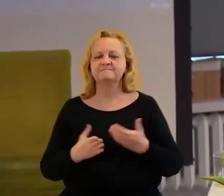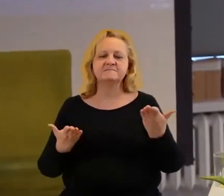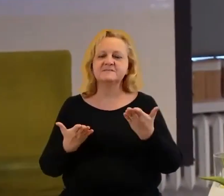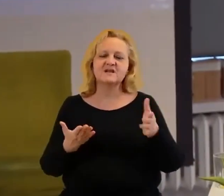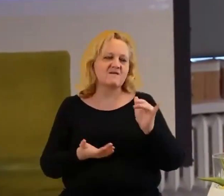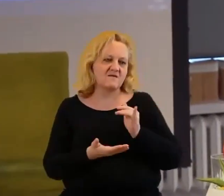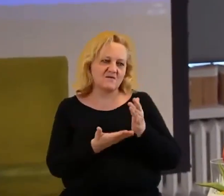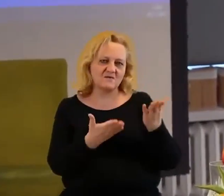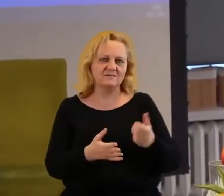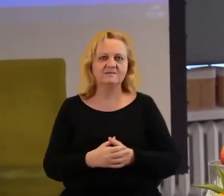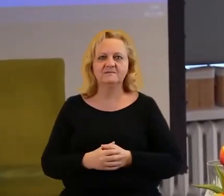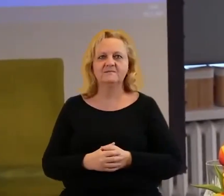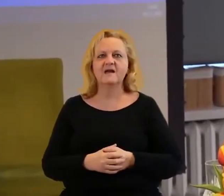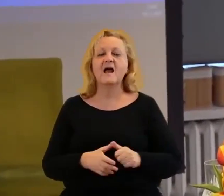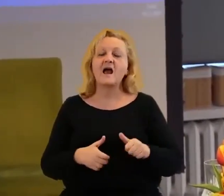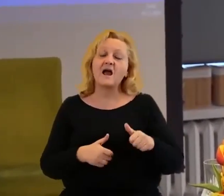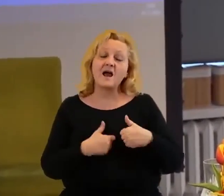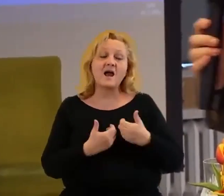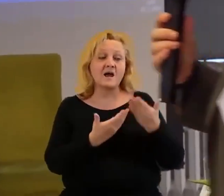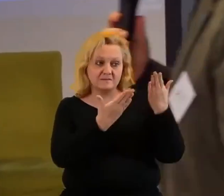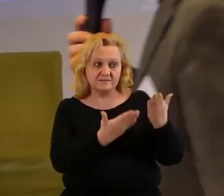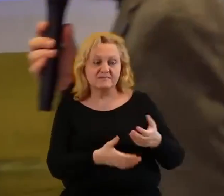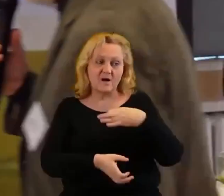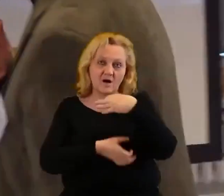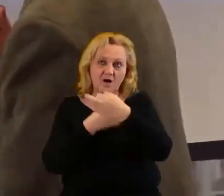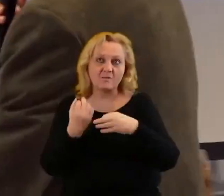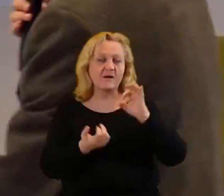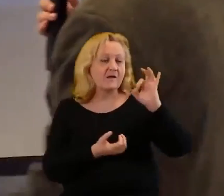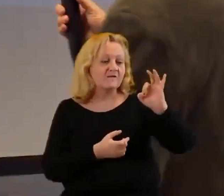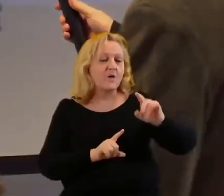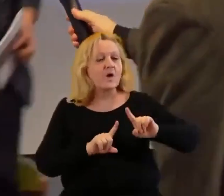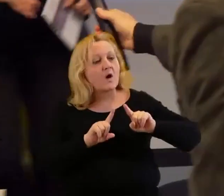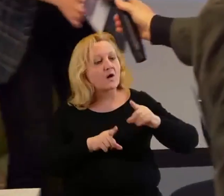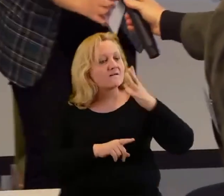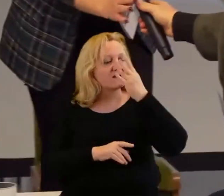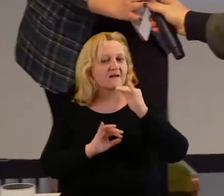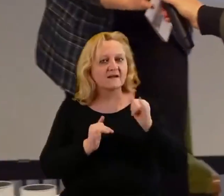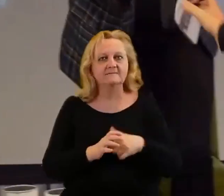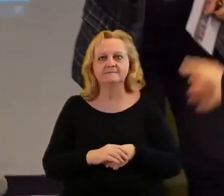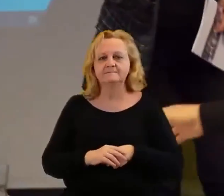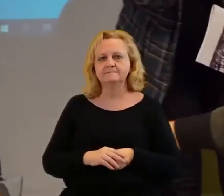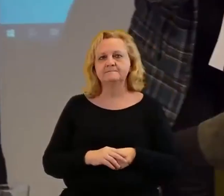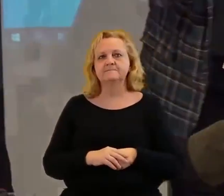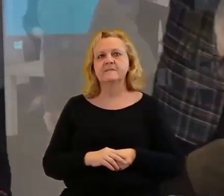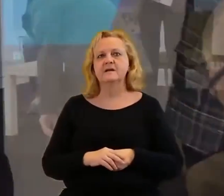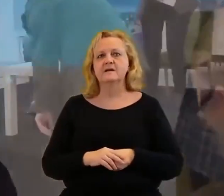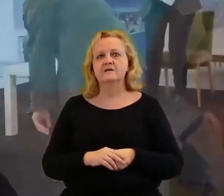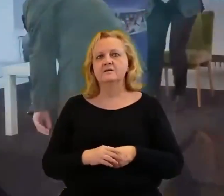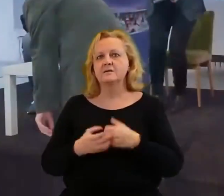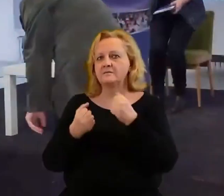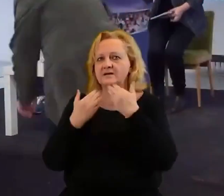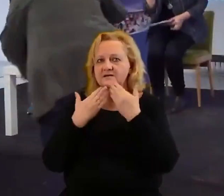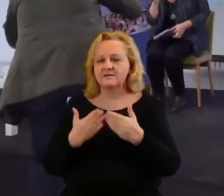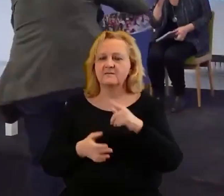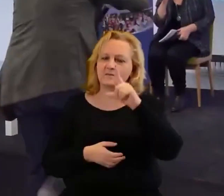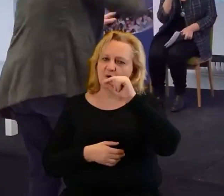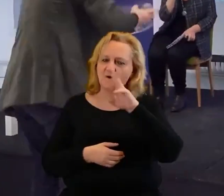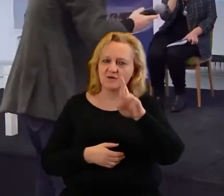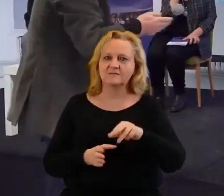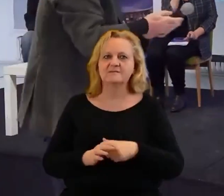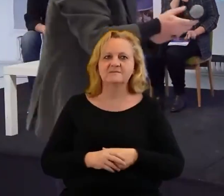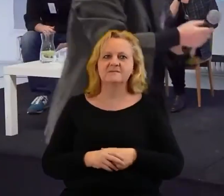wygodnie, żebyś opowiedziała o Twojej organizacji. Bardzo dziękuję Piotrze.